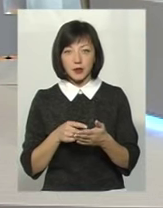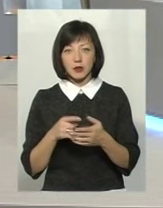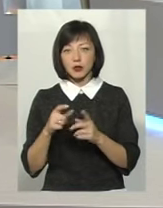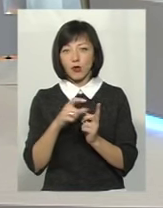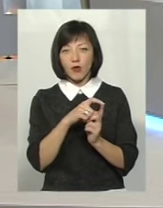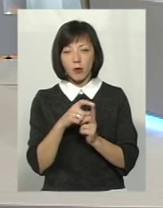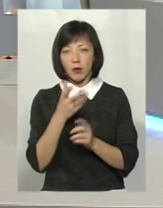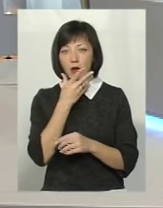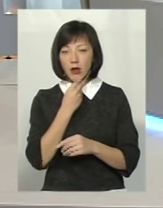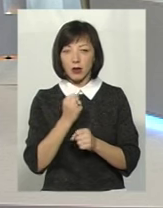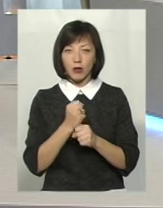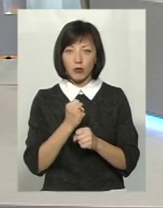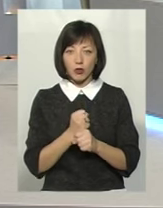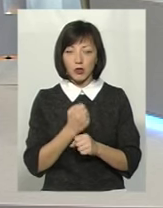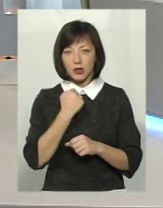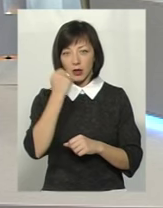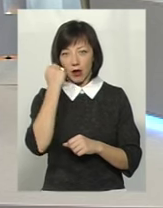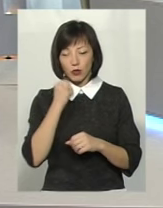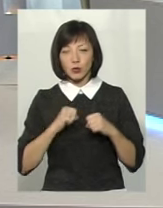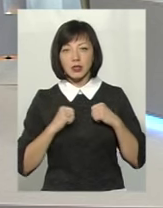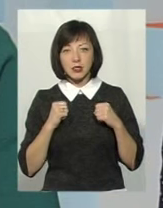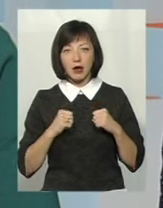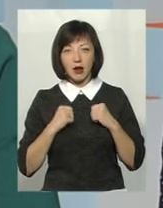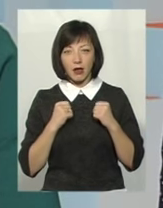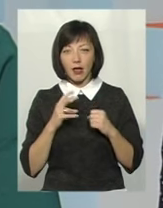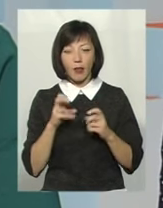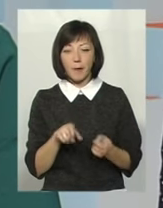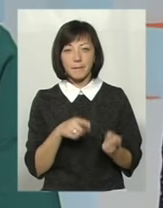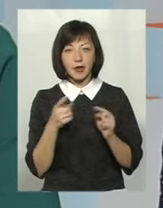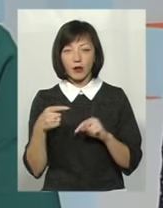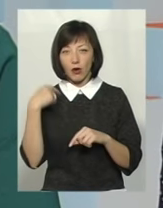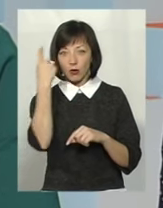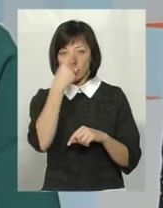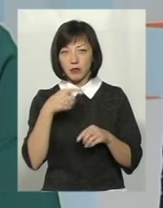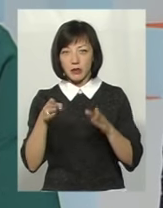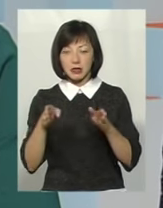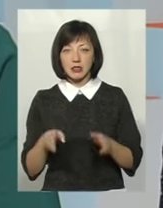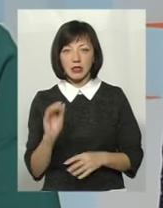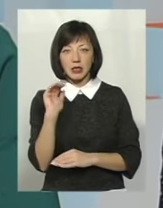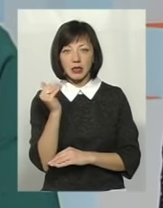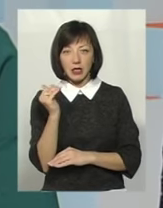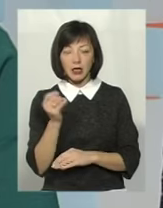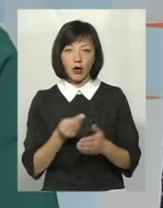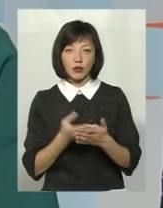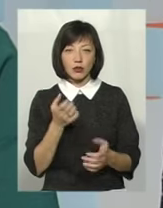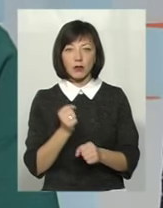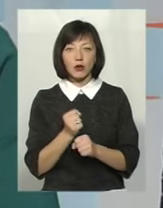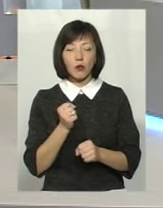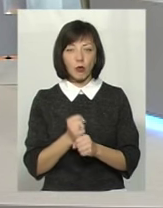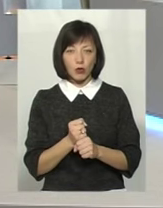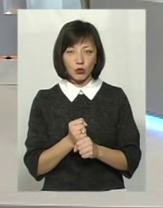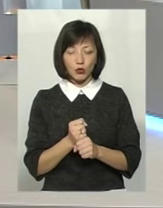словами «гарна робота», «дякую за старання». Тобто не переходити на особистість дитини, а оцінювати саму роботу.